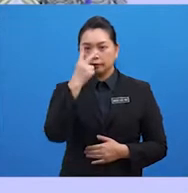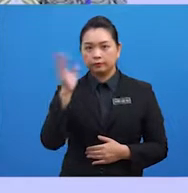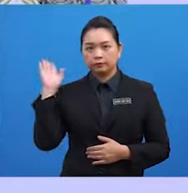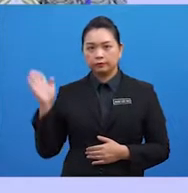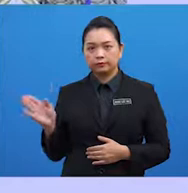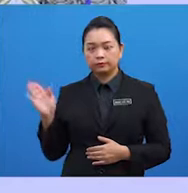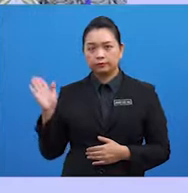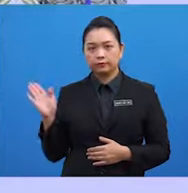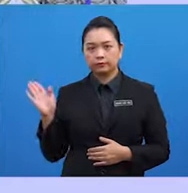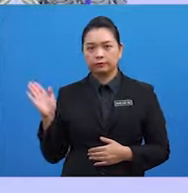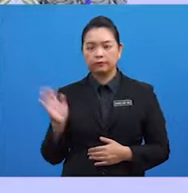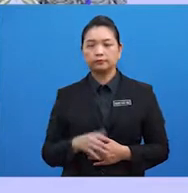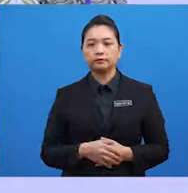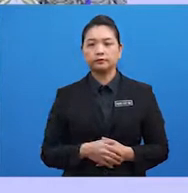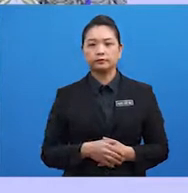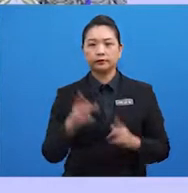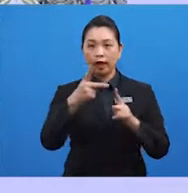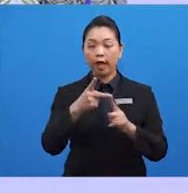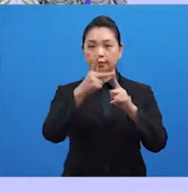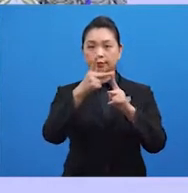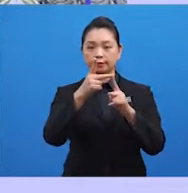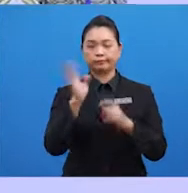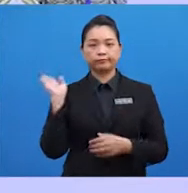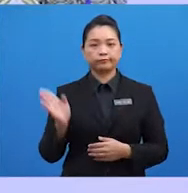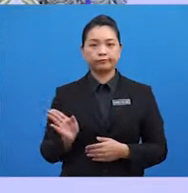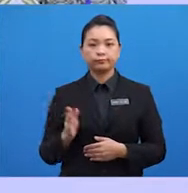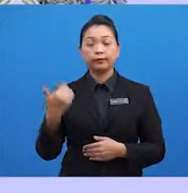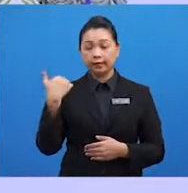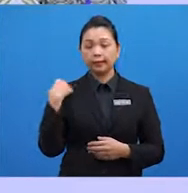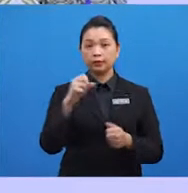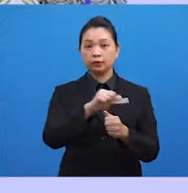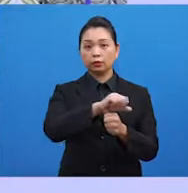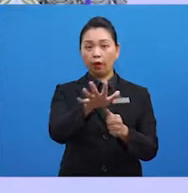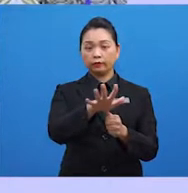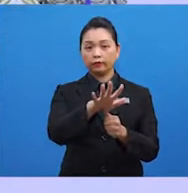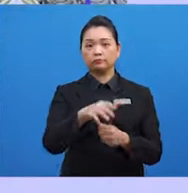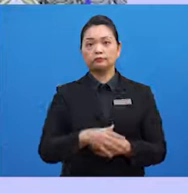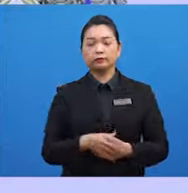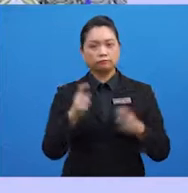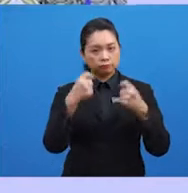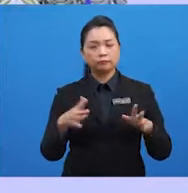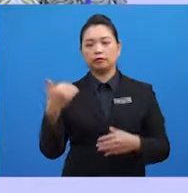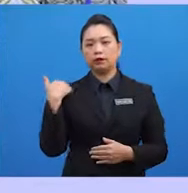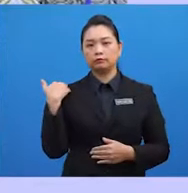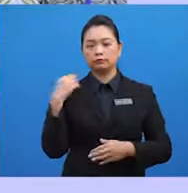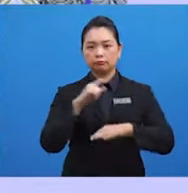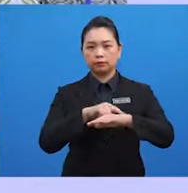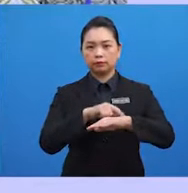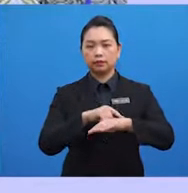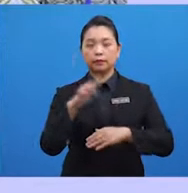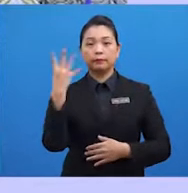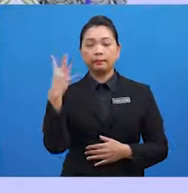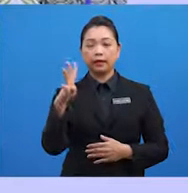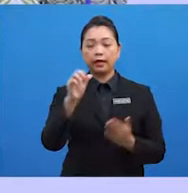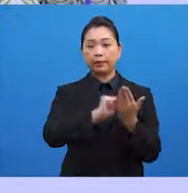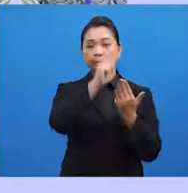Sidang Kemuncak khas ASEAN campur 3 mengenai COVID-19 telah diadakan pada 14